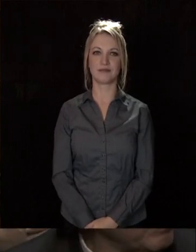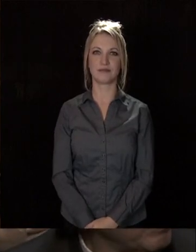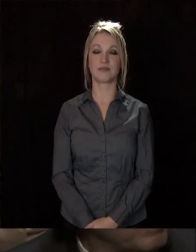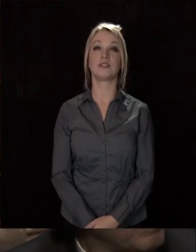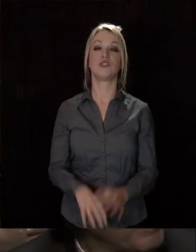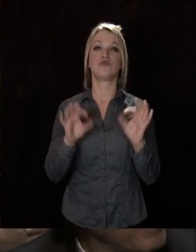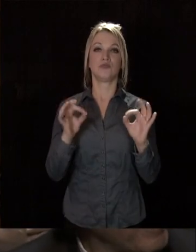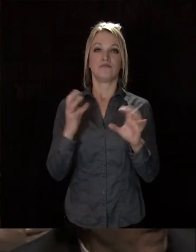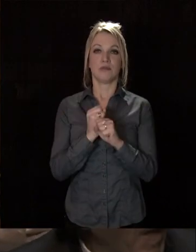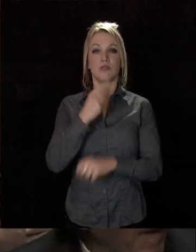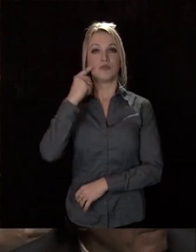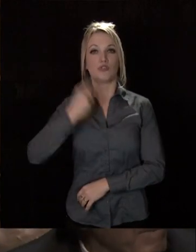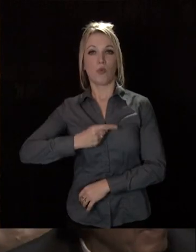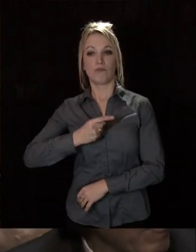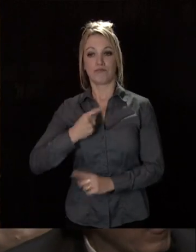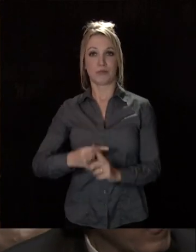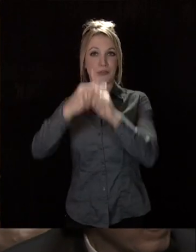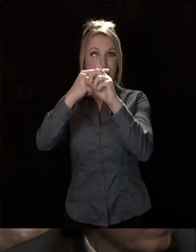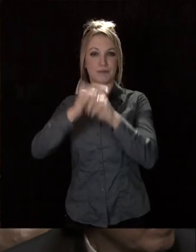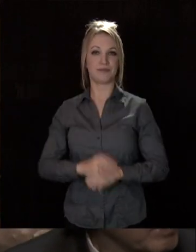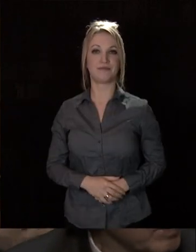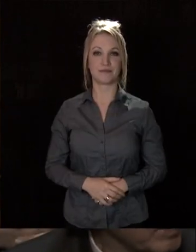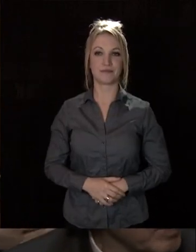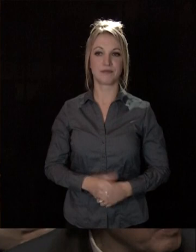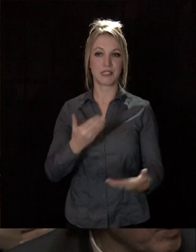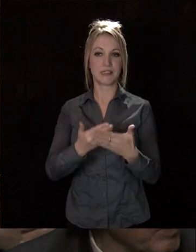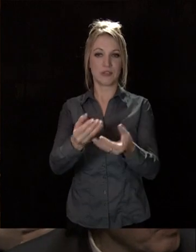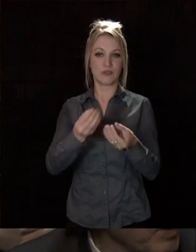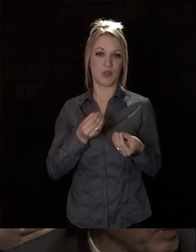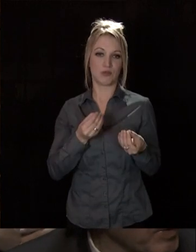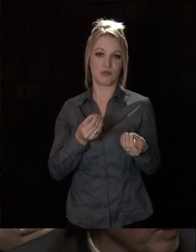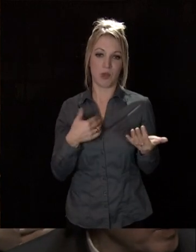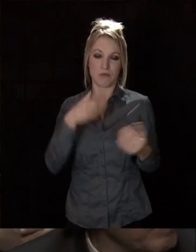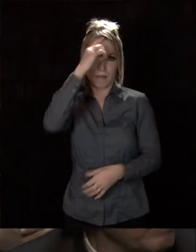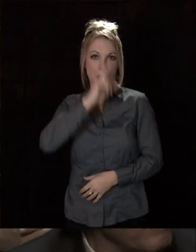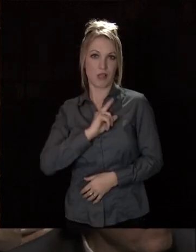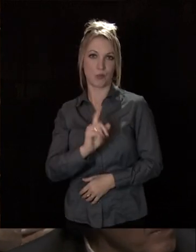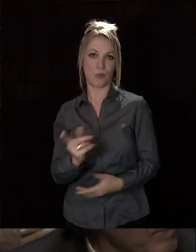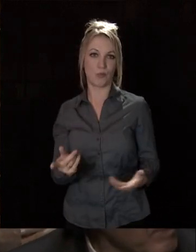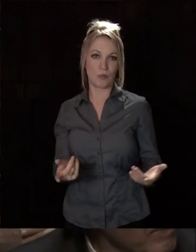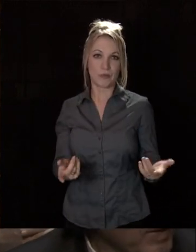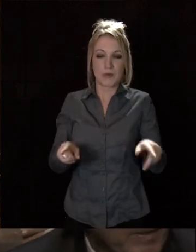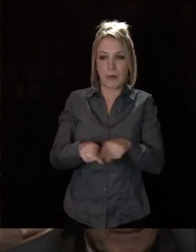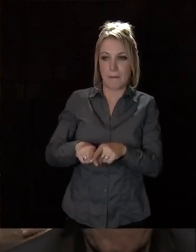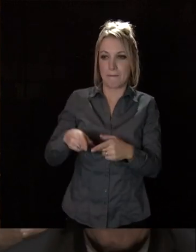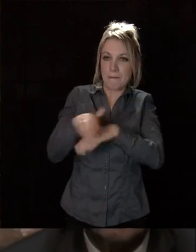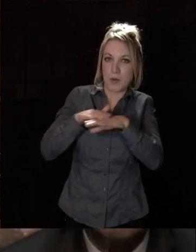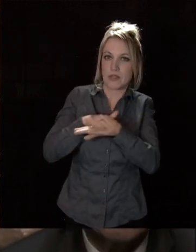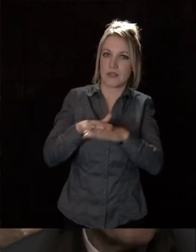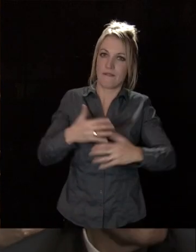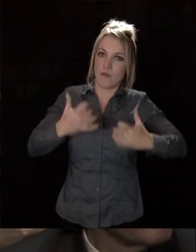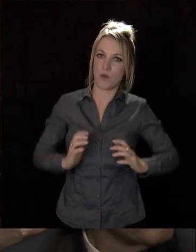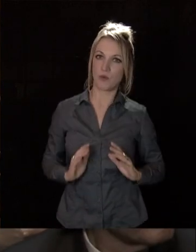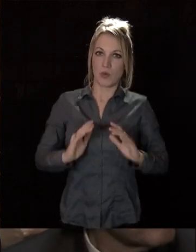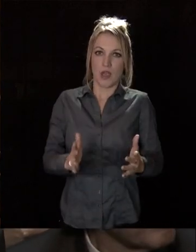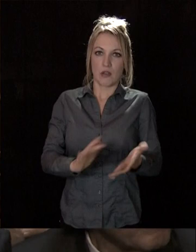Bref, Dijon se porte bien et tous ces signes nous font dire que rien n'est le fruit du hasard, mais bien celui d'une politique volontariste